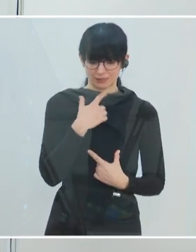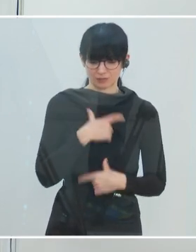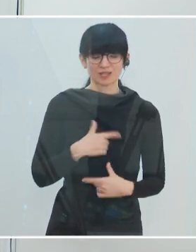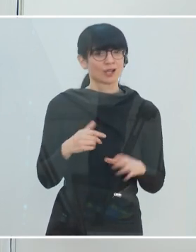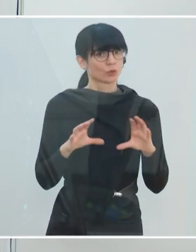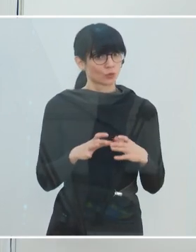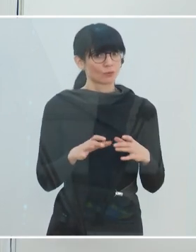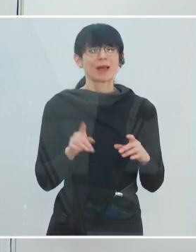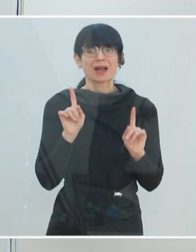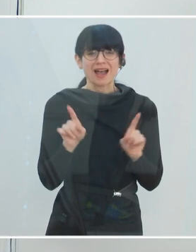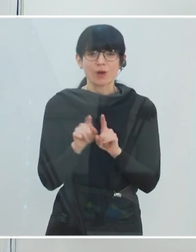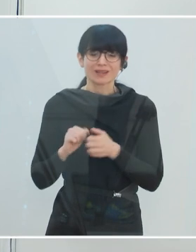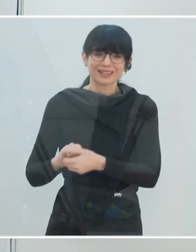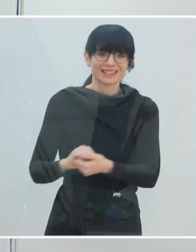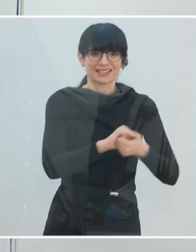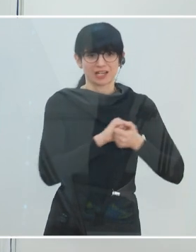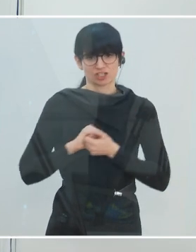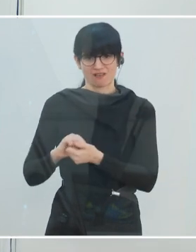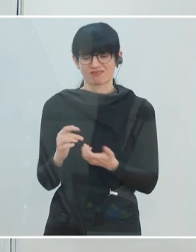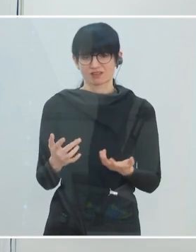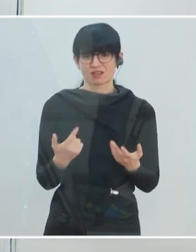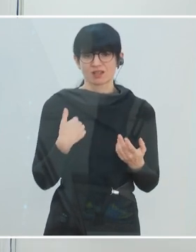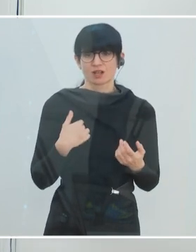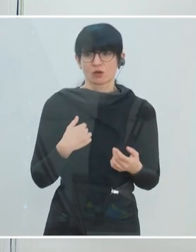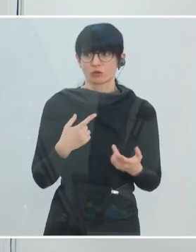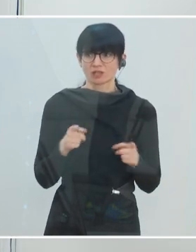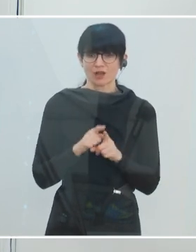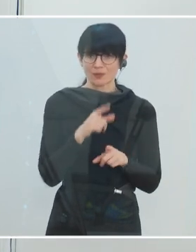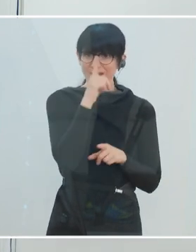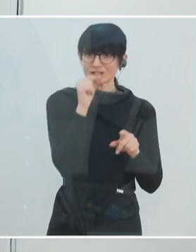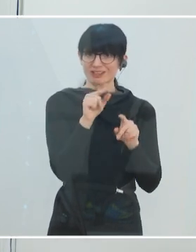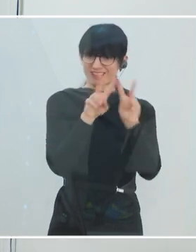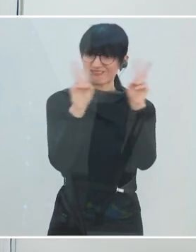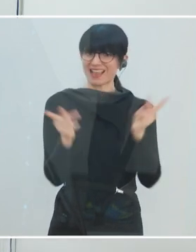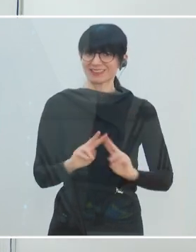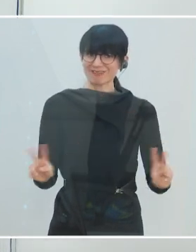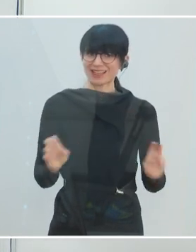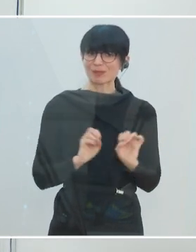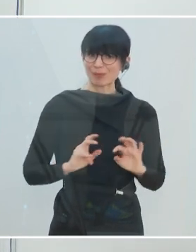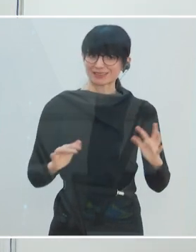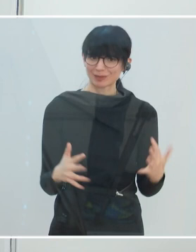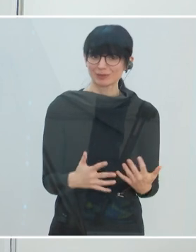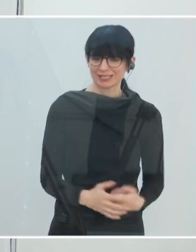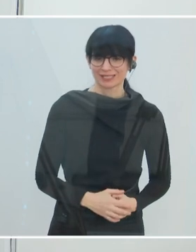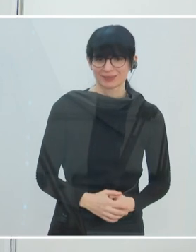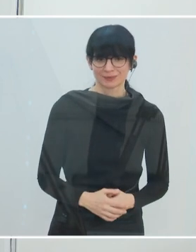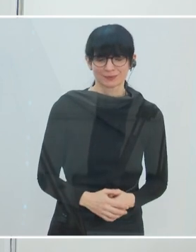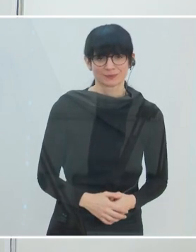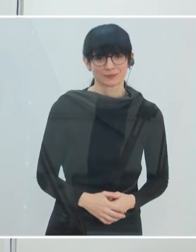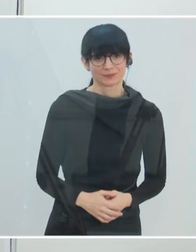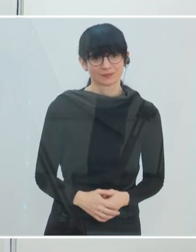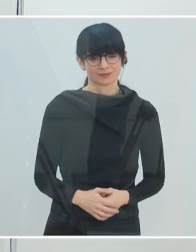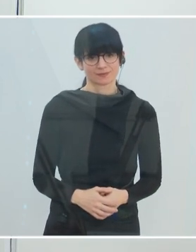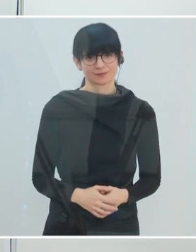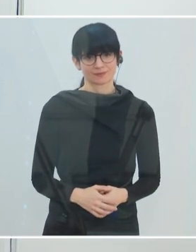als Gruppen, aber als Gesellschaft, als Ganzes. Und eigentlich auch als Menschheit in dem Fall, weil es eine Pandemie ist. Dazu gehört